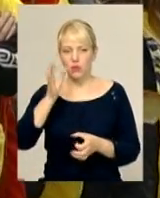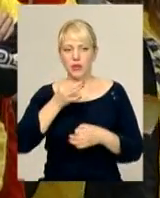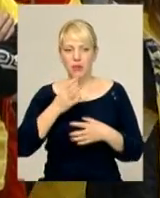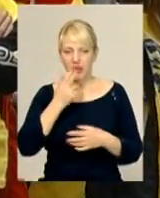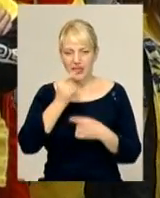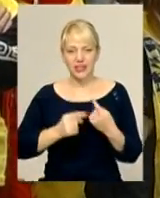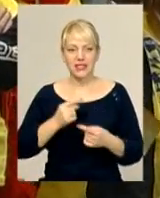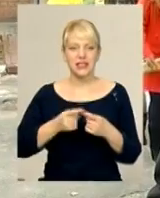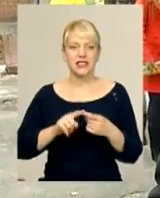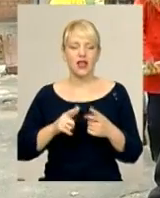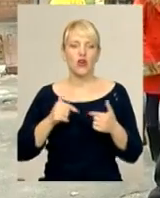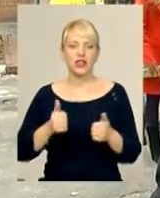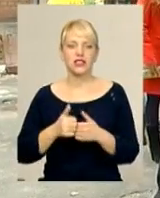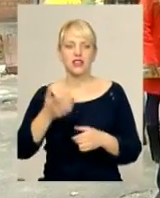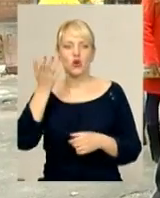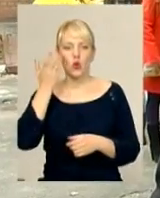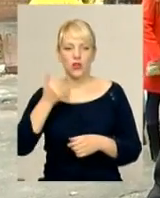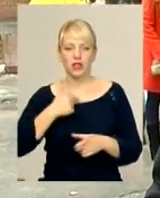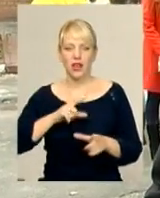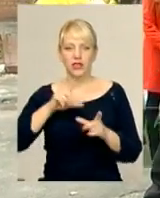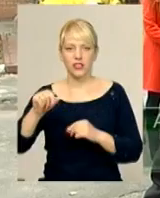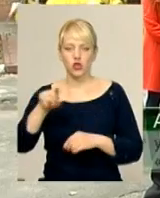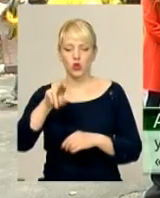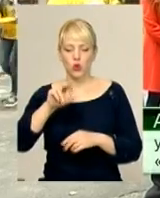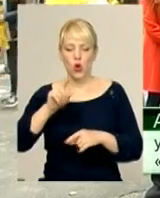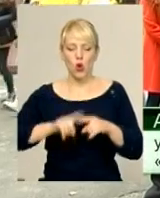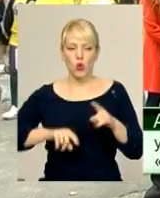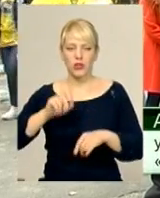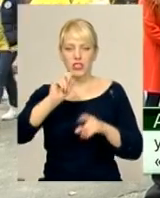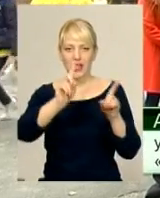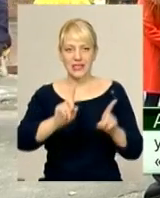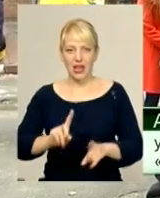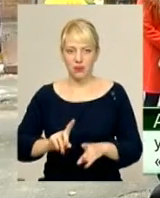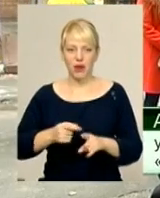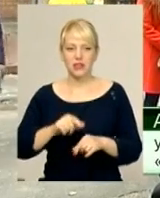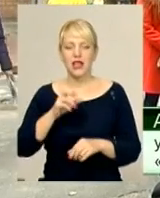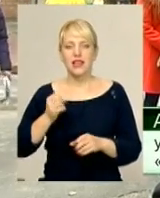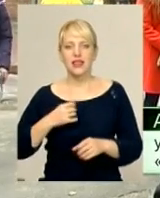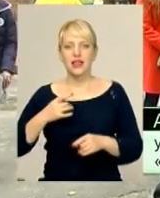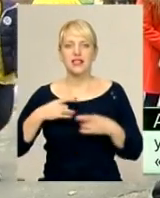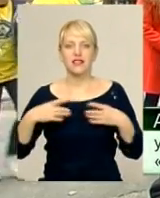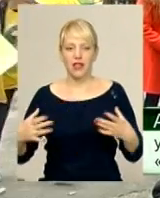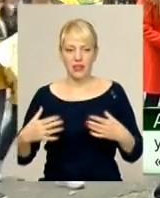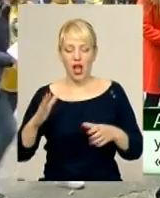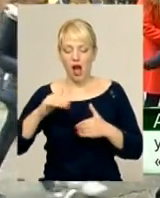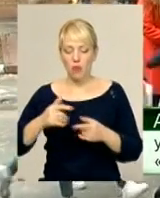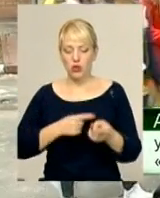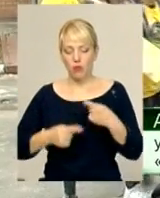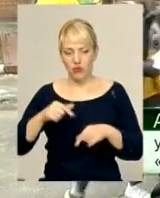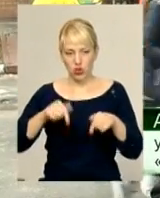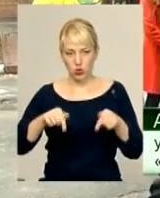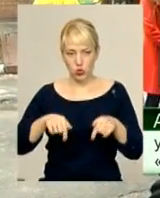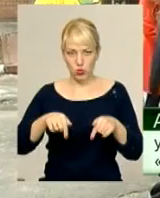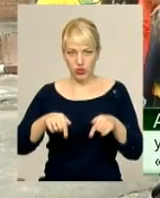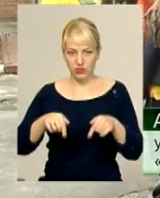традиції організації. Коли їджу до родичів на Закарпаття, на свята, а потім повертаюся сюди,